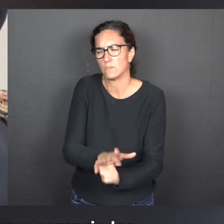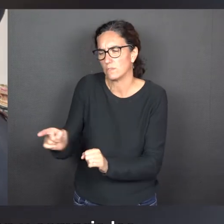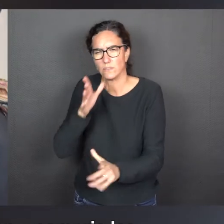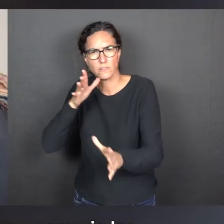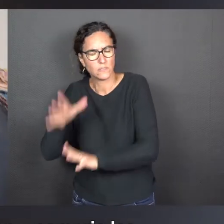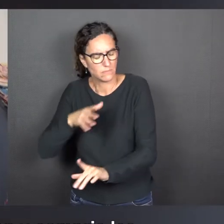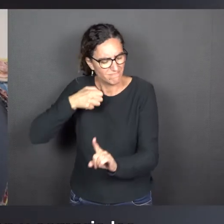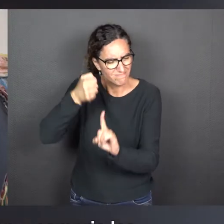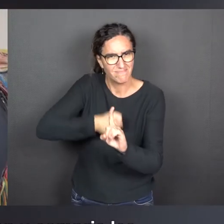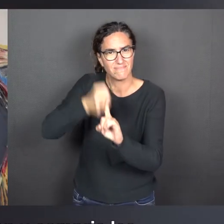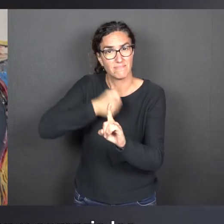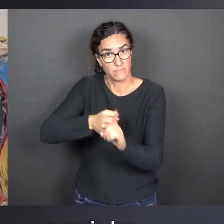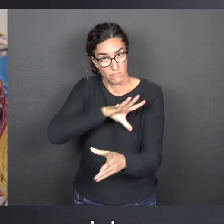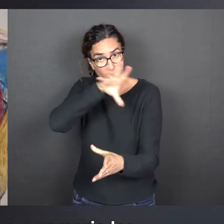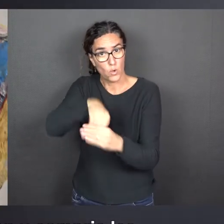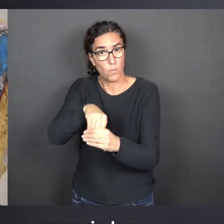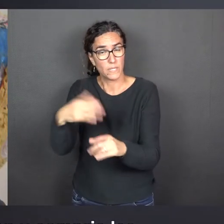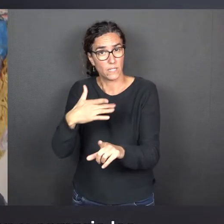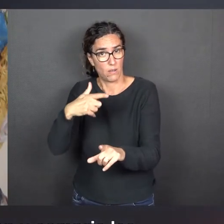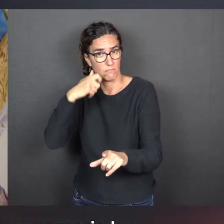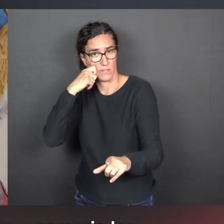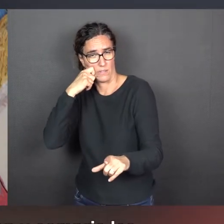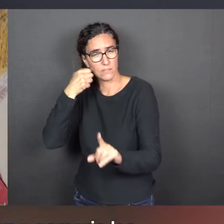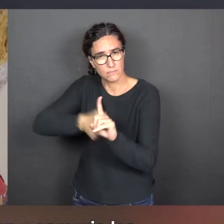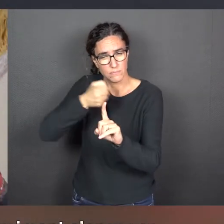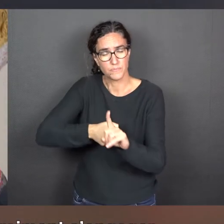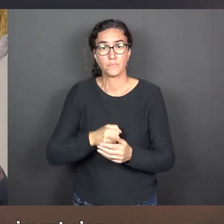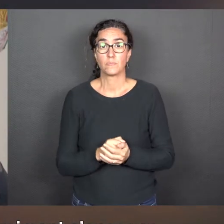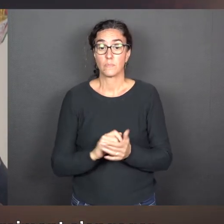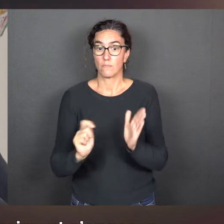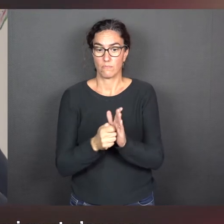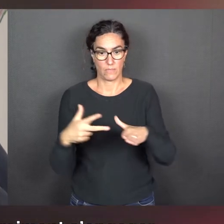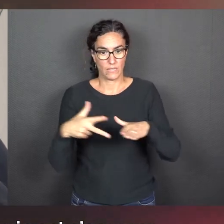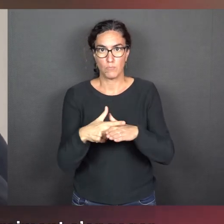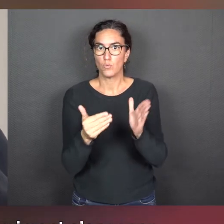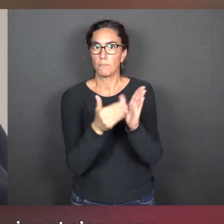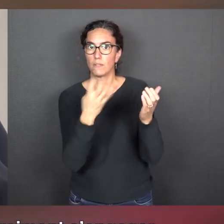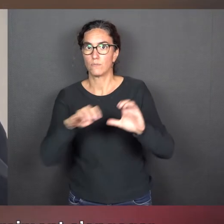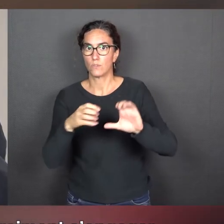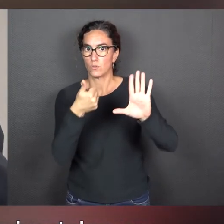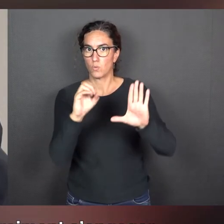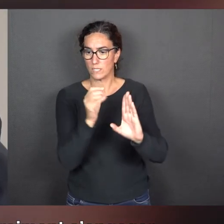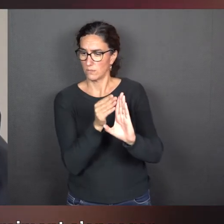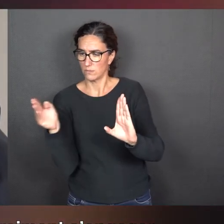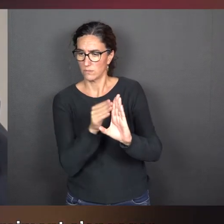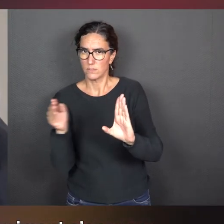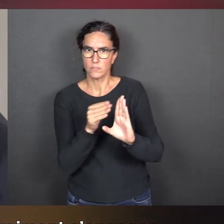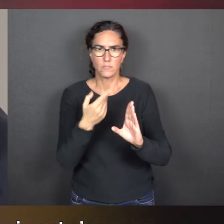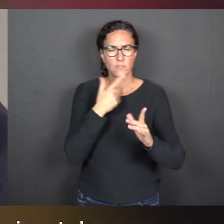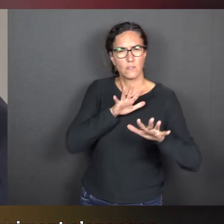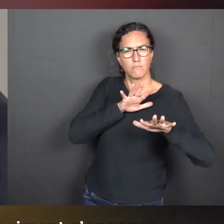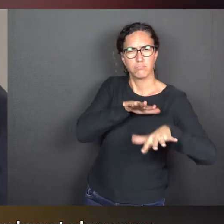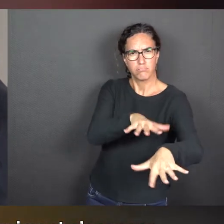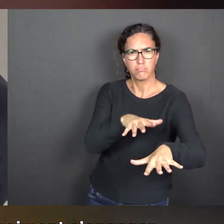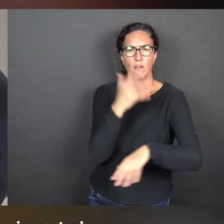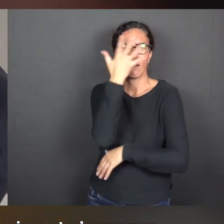y compris les discriminations raciales. Et à partir du début des années 60, elle va vraiment s'engager aux côtés des afro